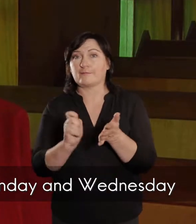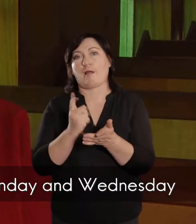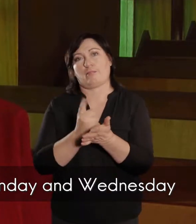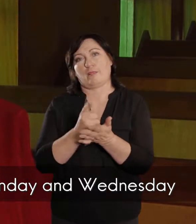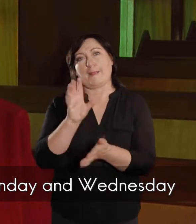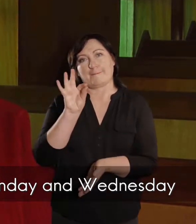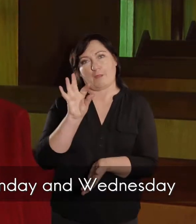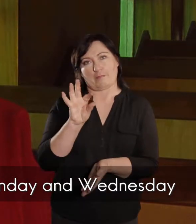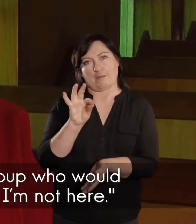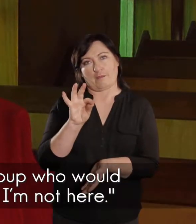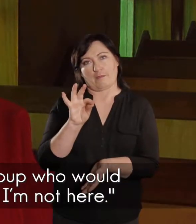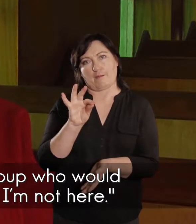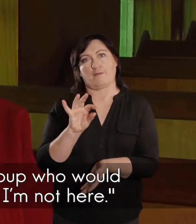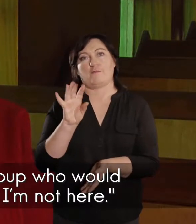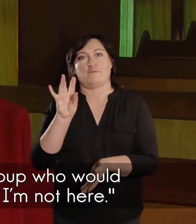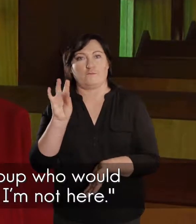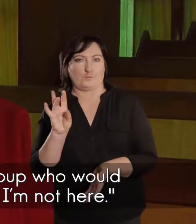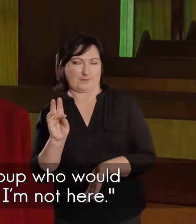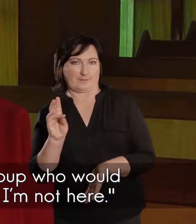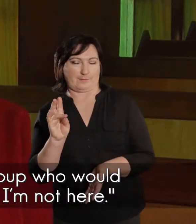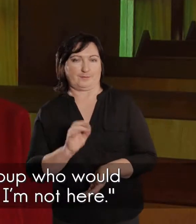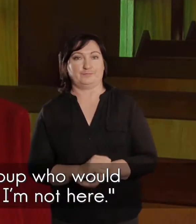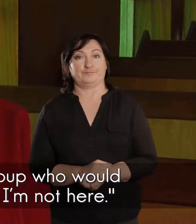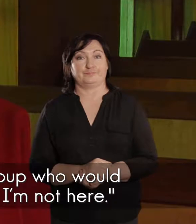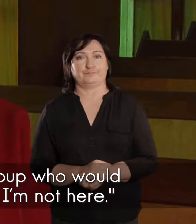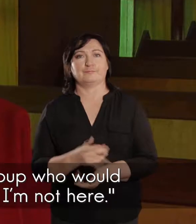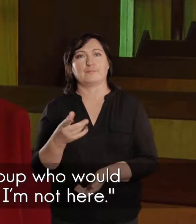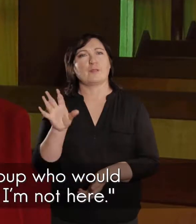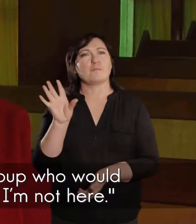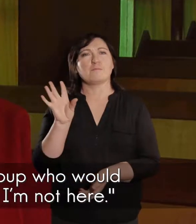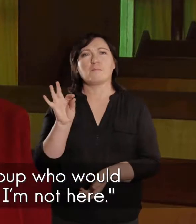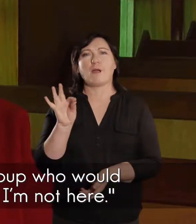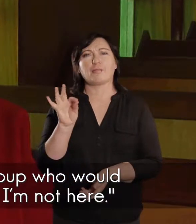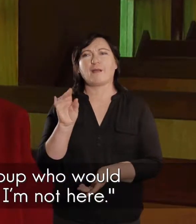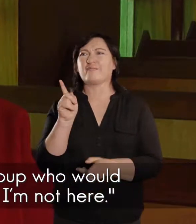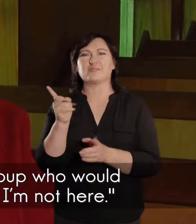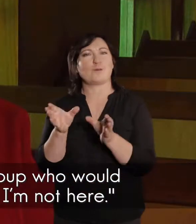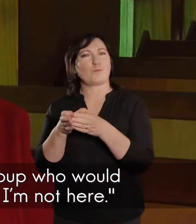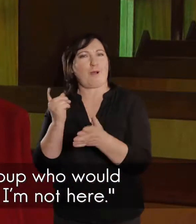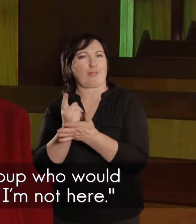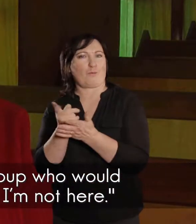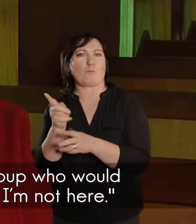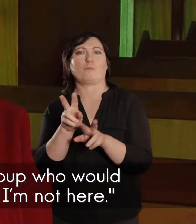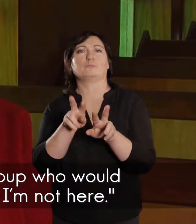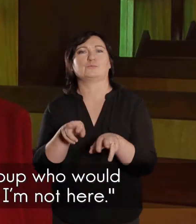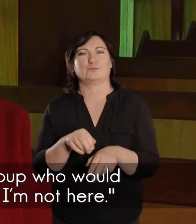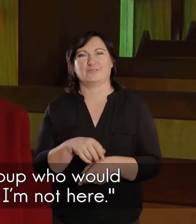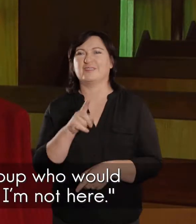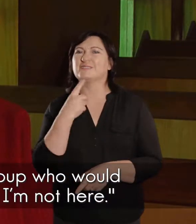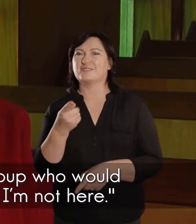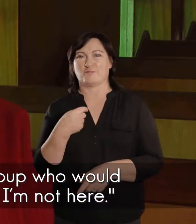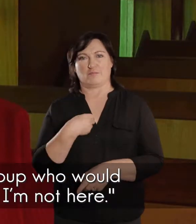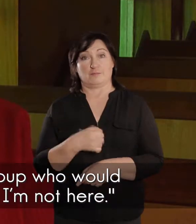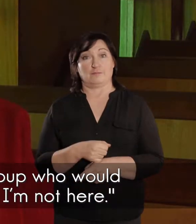woensdag. en, nou, maandag, daar sê, een groep, wat altyd voor hom bezoek. Dat hy altyd van mij gesê,